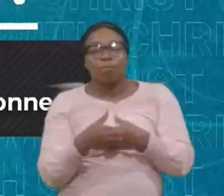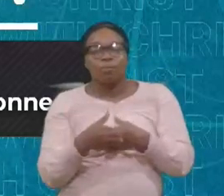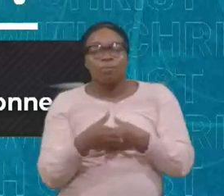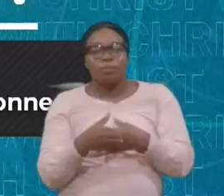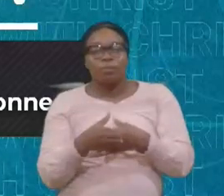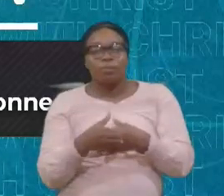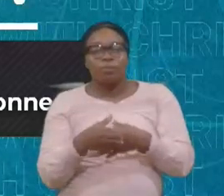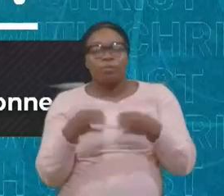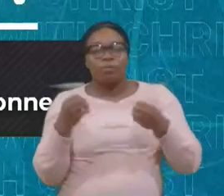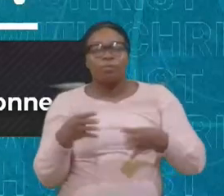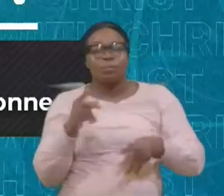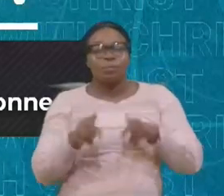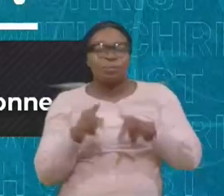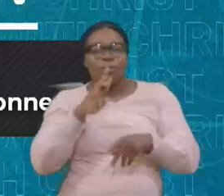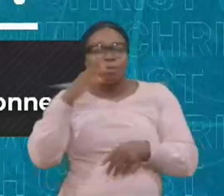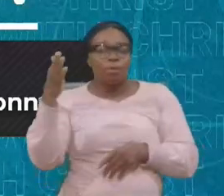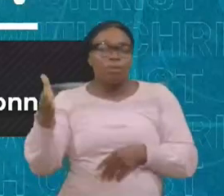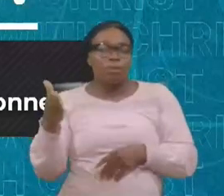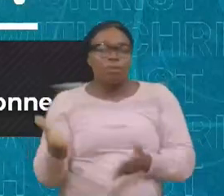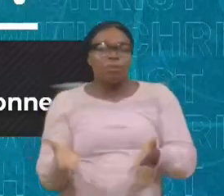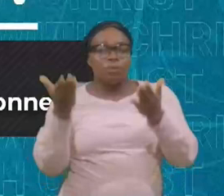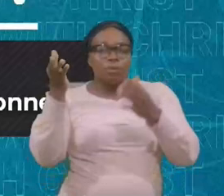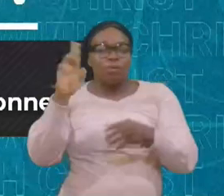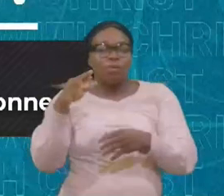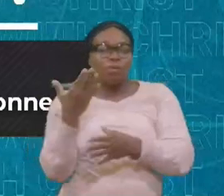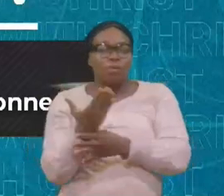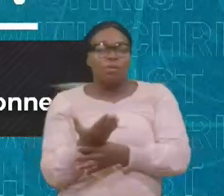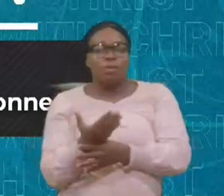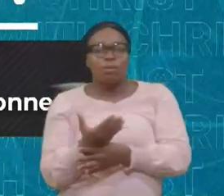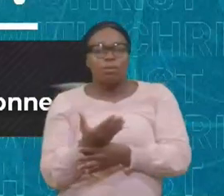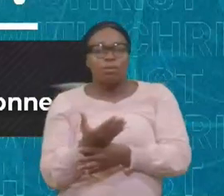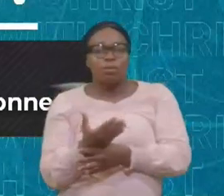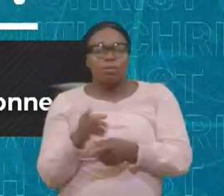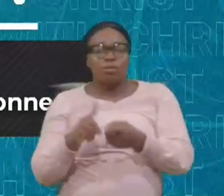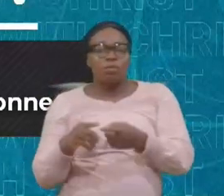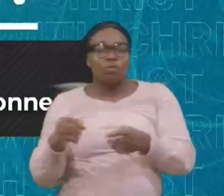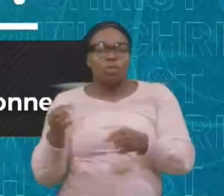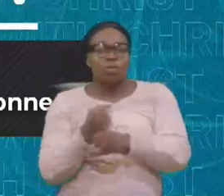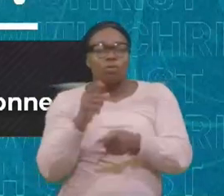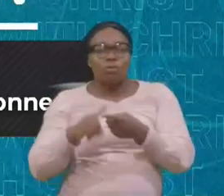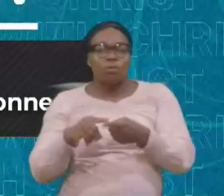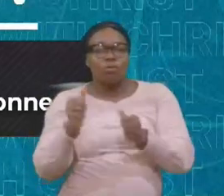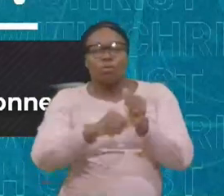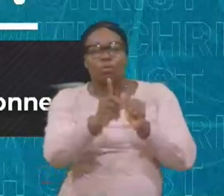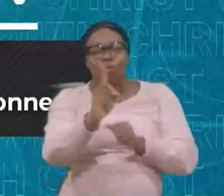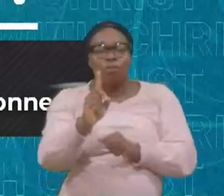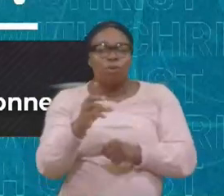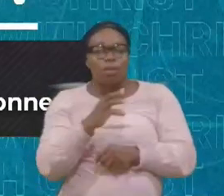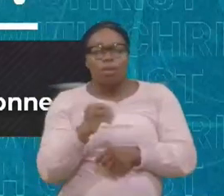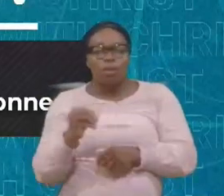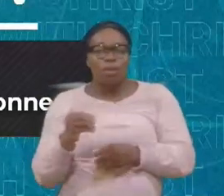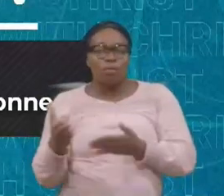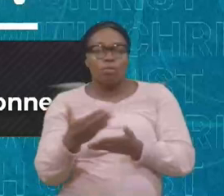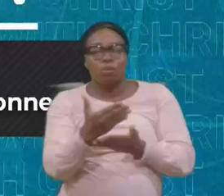Donc, Dans nos différentes nations, Dans nos pays, Occupons-nous rapidement, De ceux-là, Qui ont levé la main,